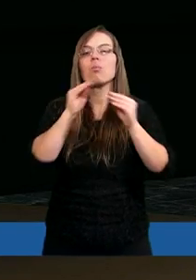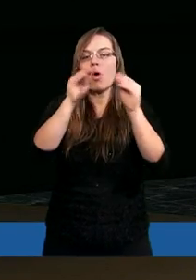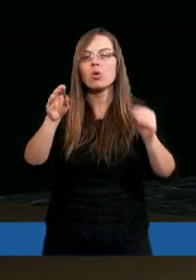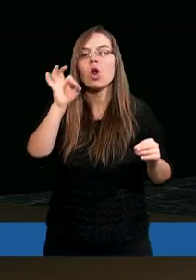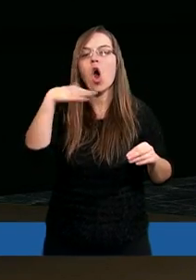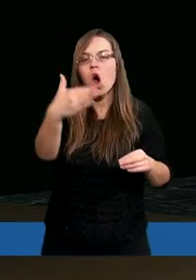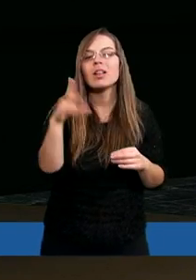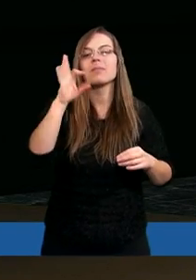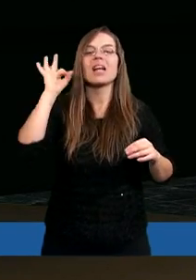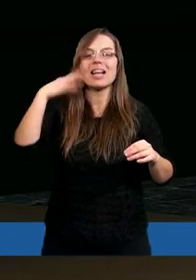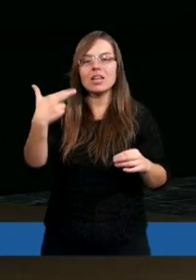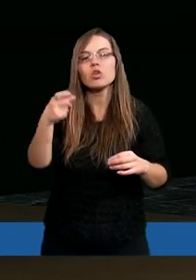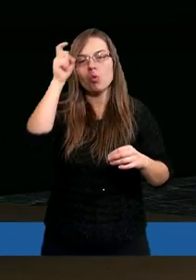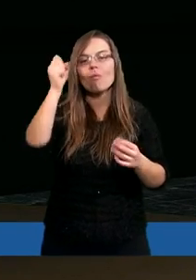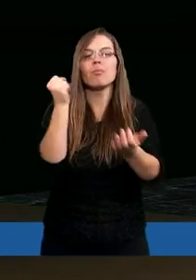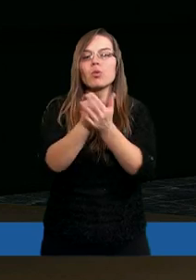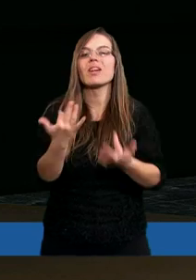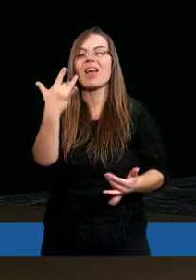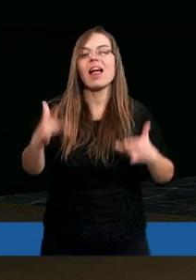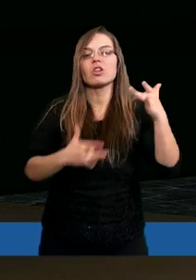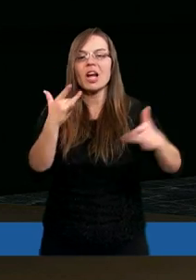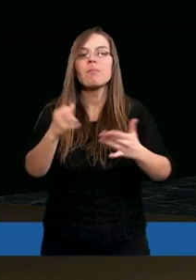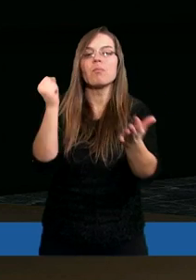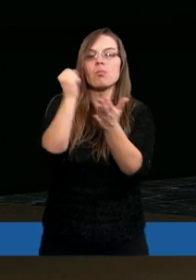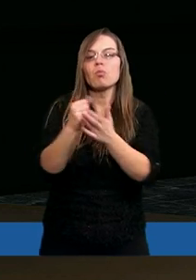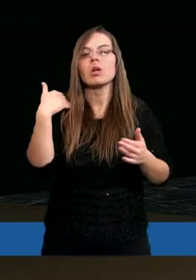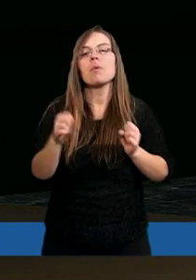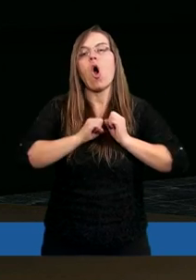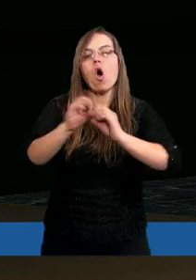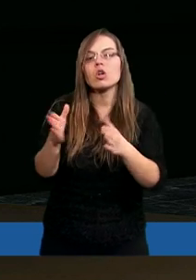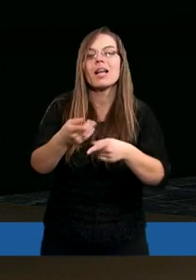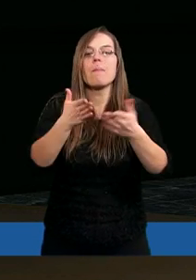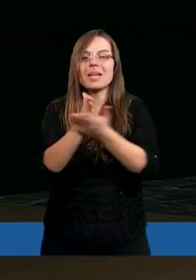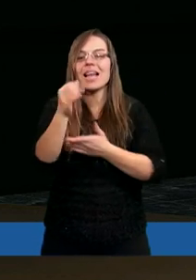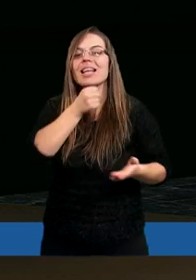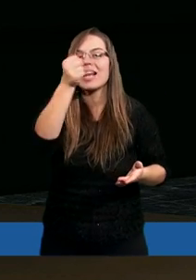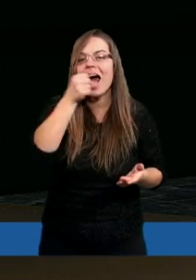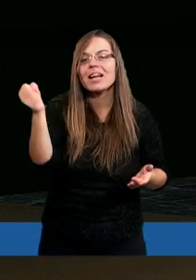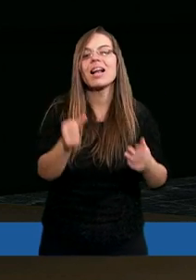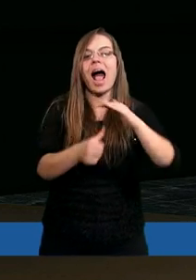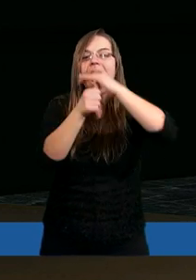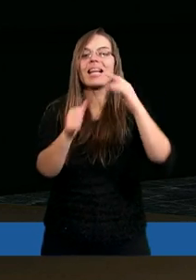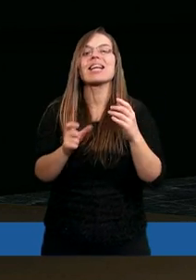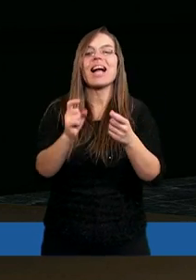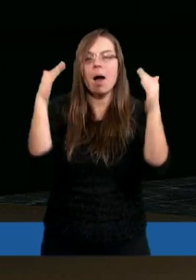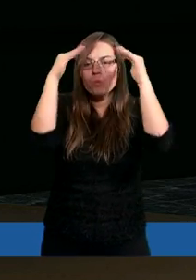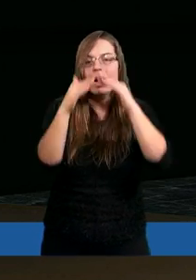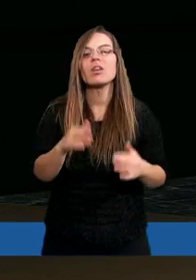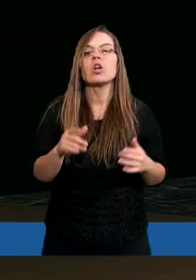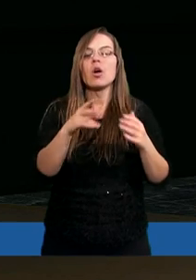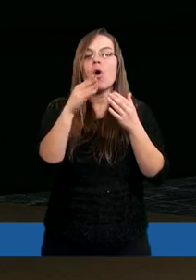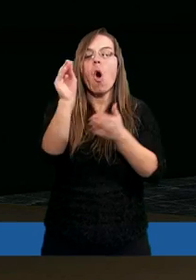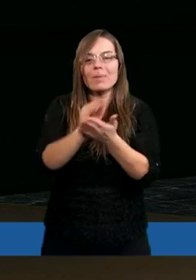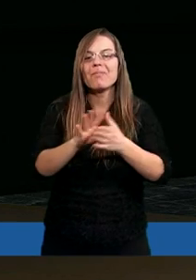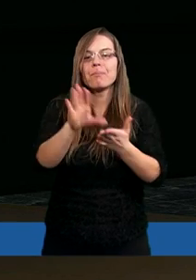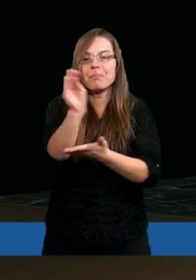pouczać o tym, że Syn Człowieczy musi wiele cierpieć. Musi być odrzucony przez starszych, arcykapłanów oraz